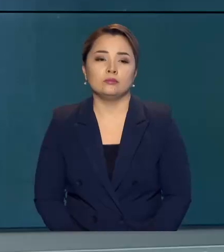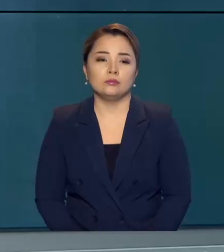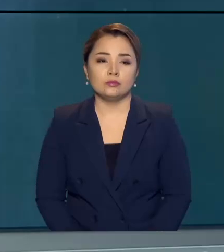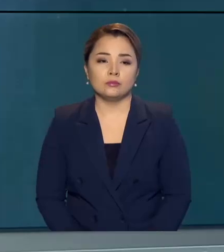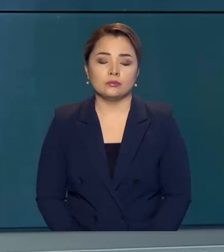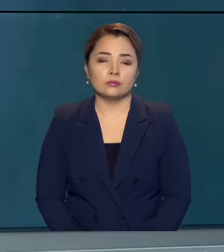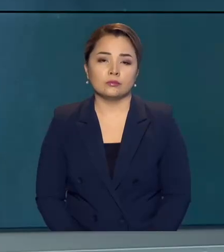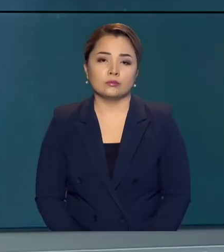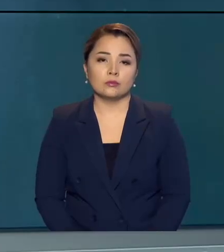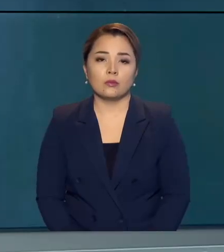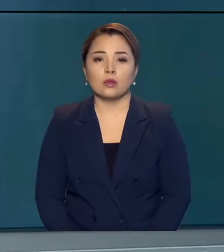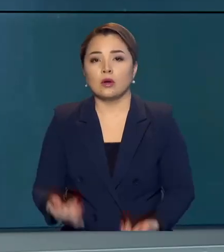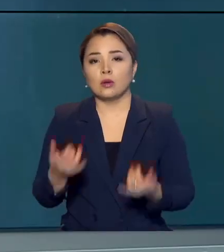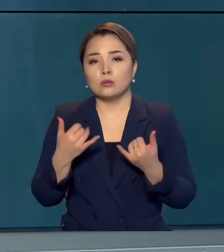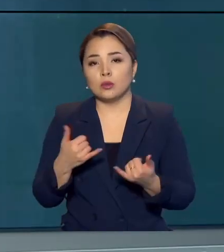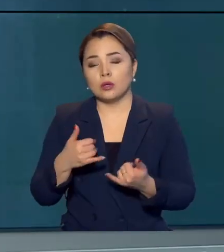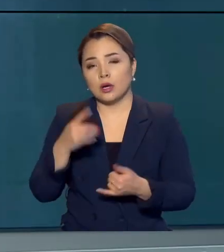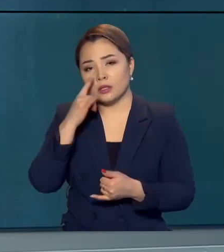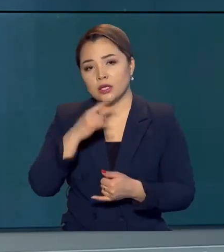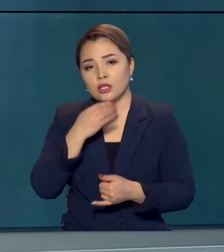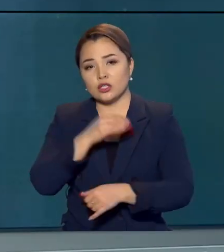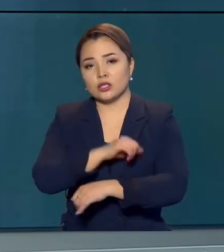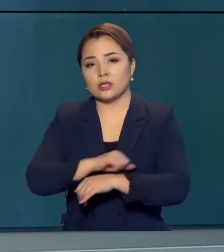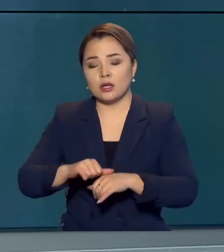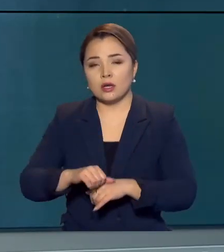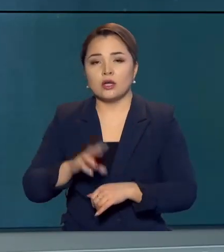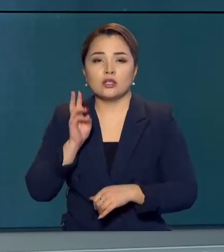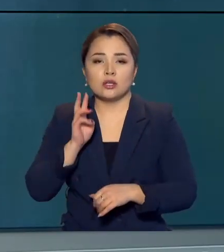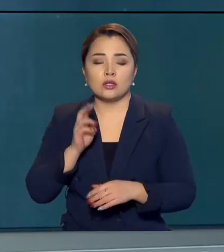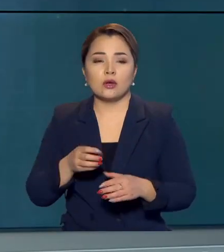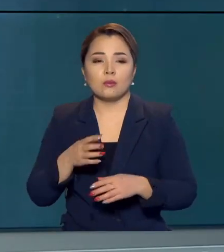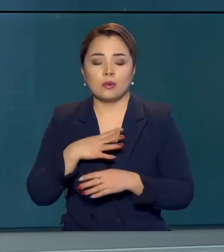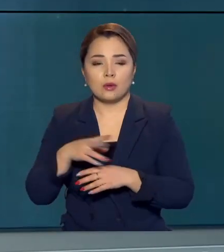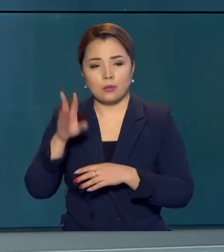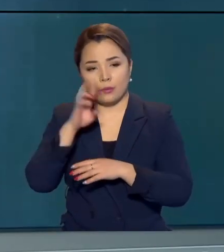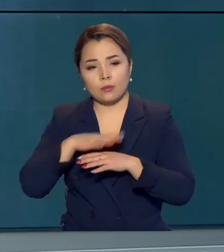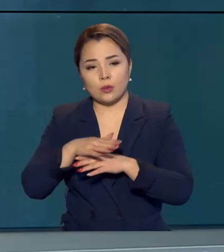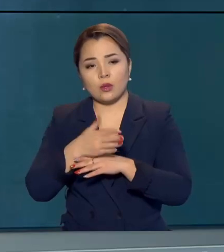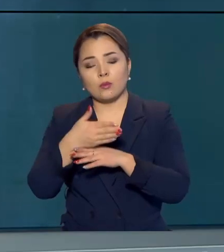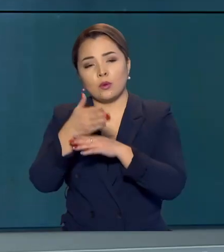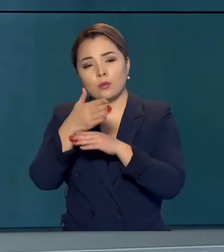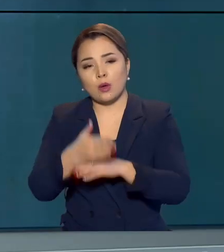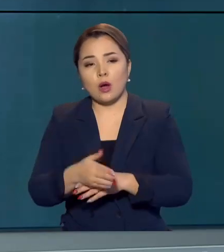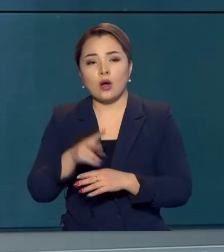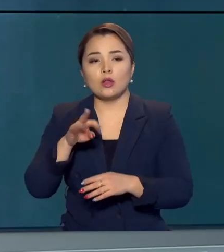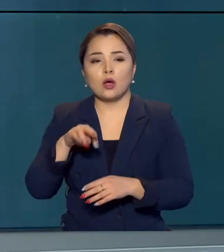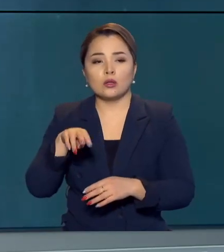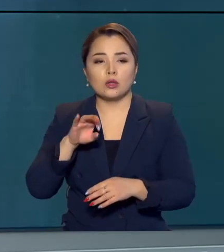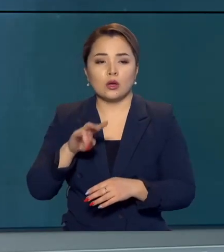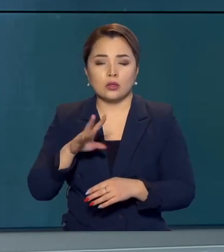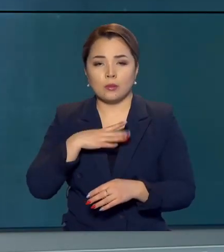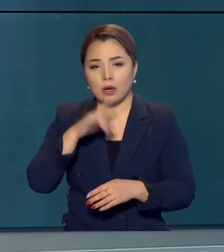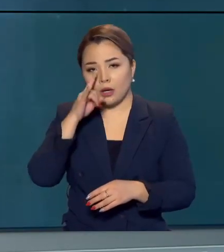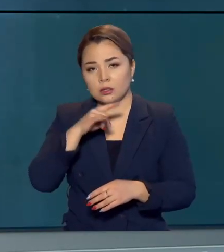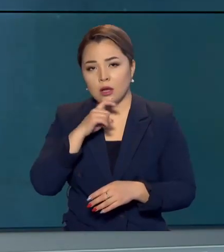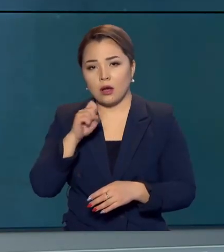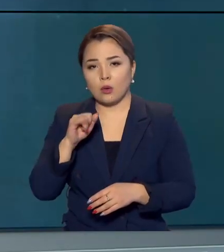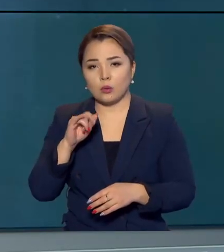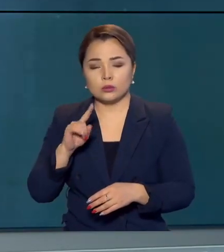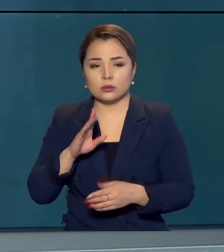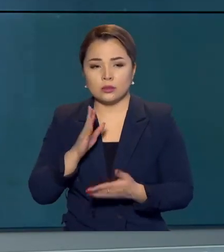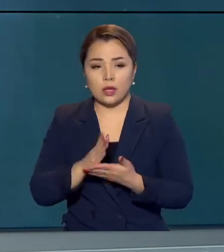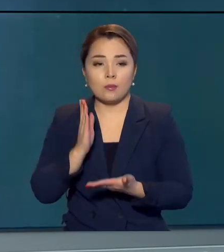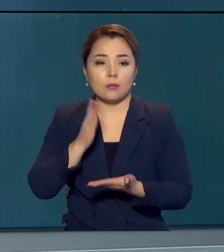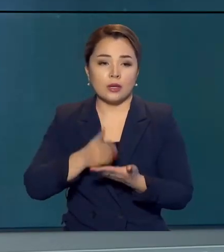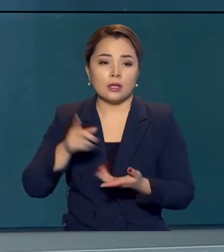Бүгін Қазақстанның шетелдегі ешіліктері мемлекеттік туларын төмін түсірті. Олардың қатарында Лондондағы Қазақстан хауызда бар. Қасыр біз бен